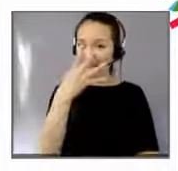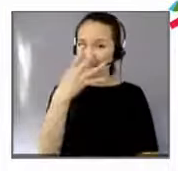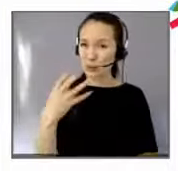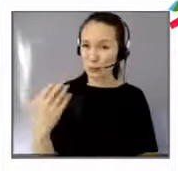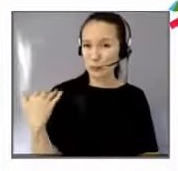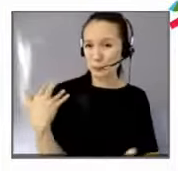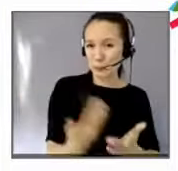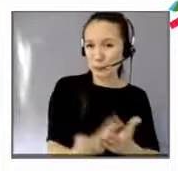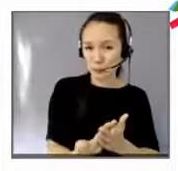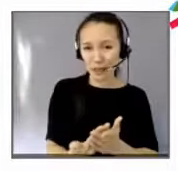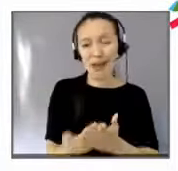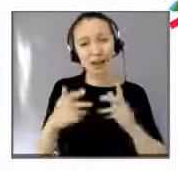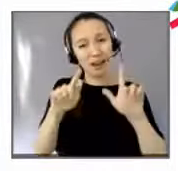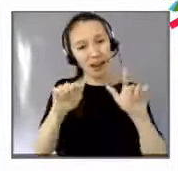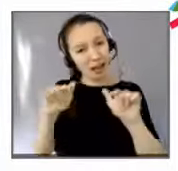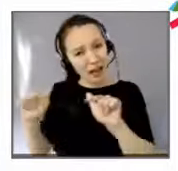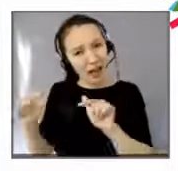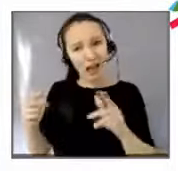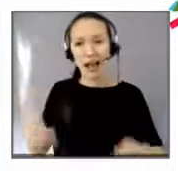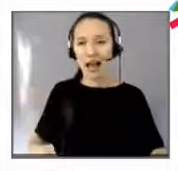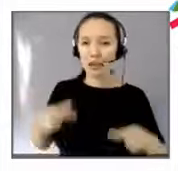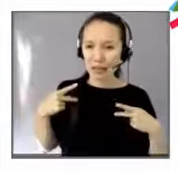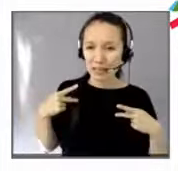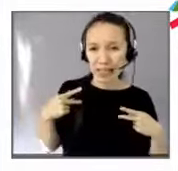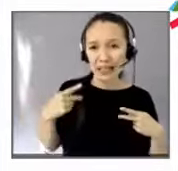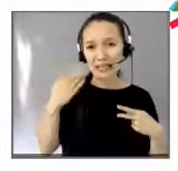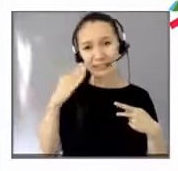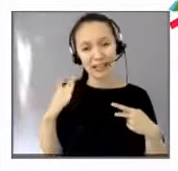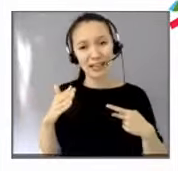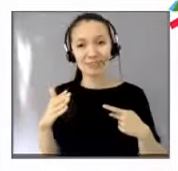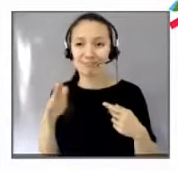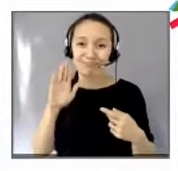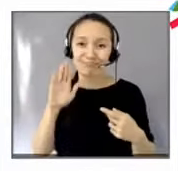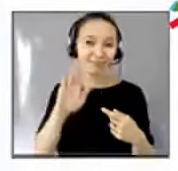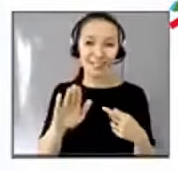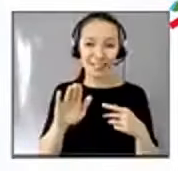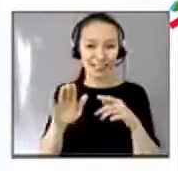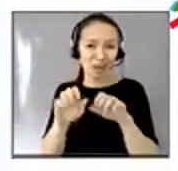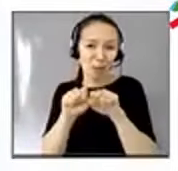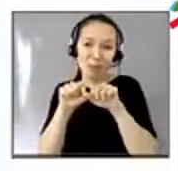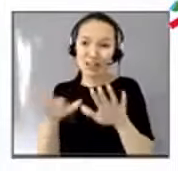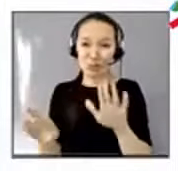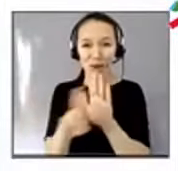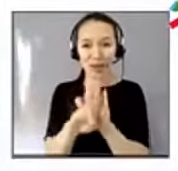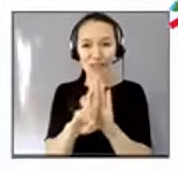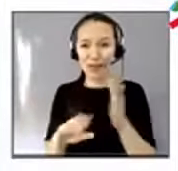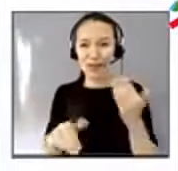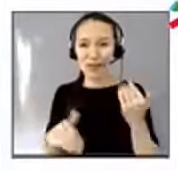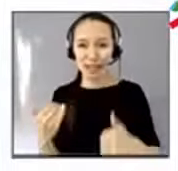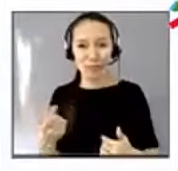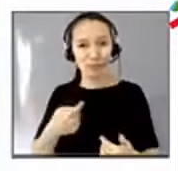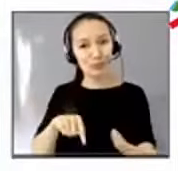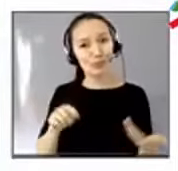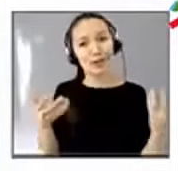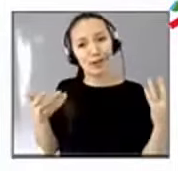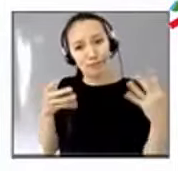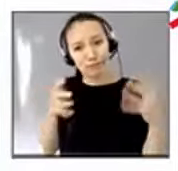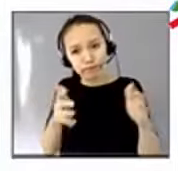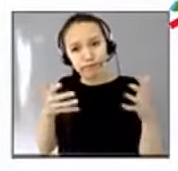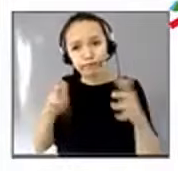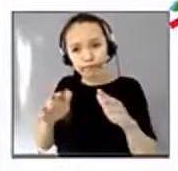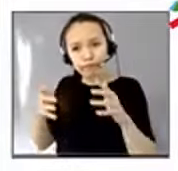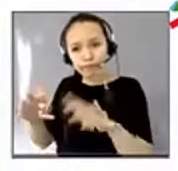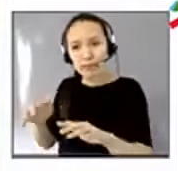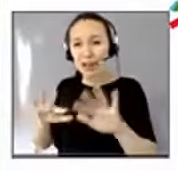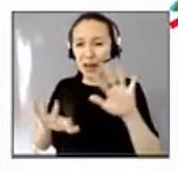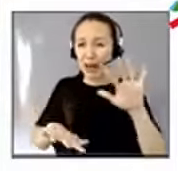ateliers pratiques où vous savez que c'est la marque de fabrique du réseau des référents handicap où on se réunit pour travailler ensemble. 40 modules, 40